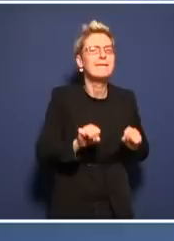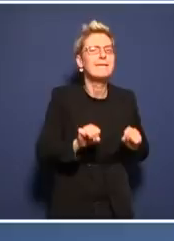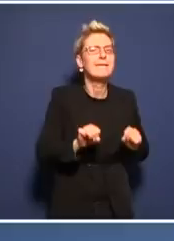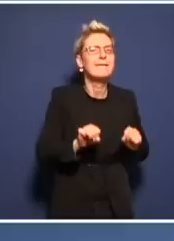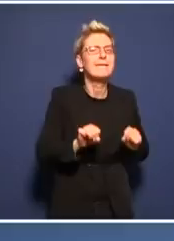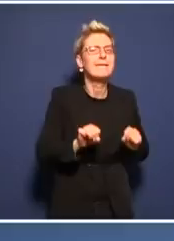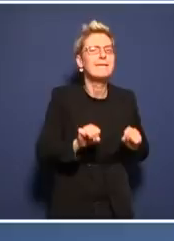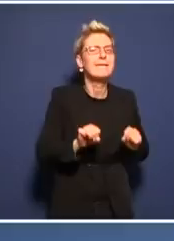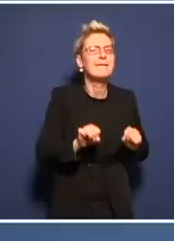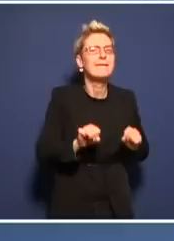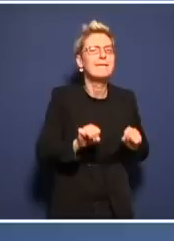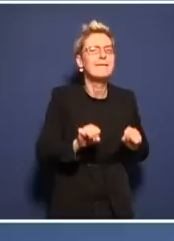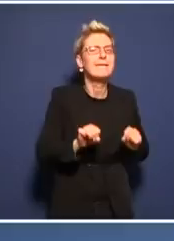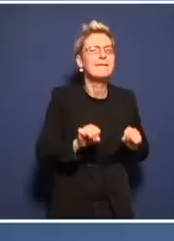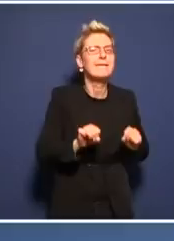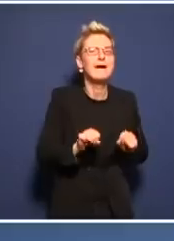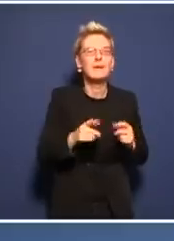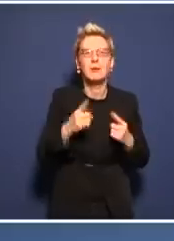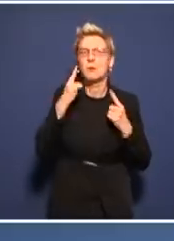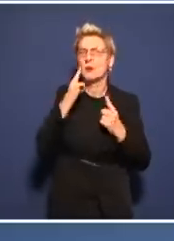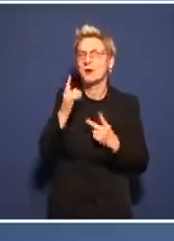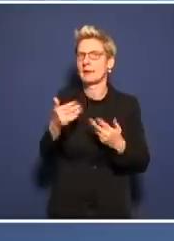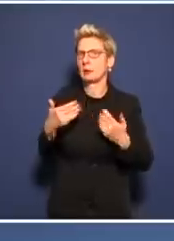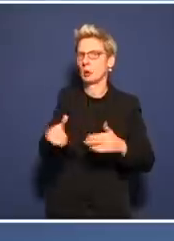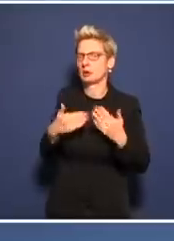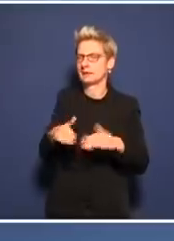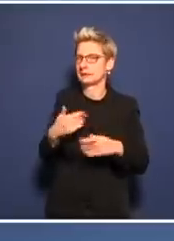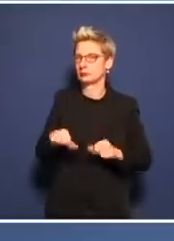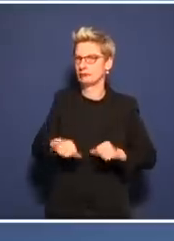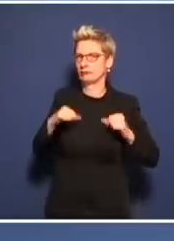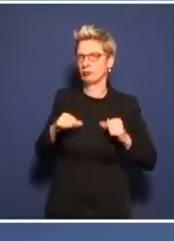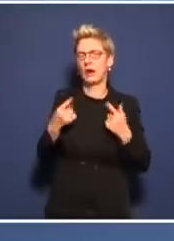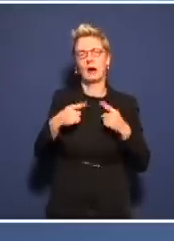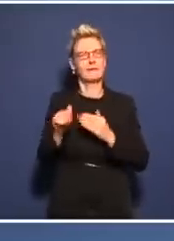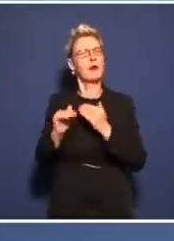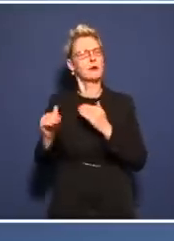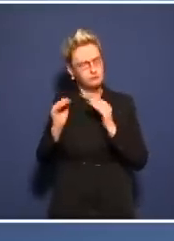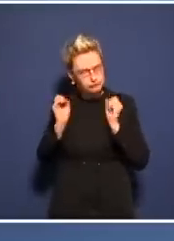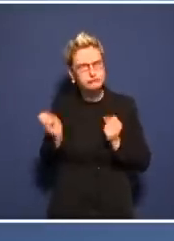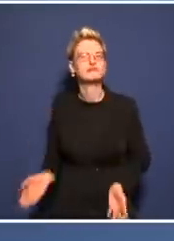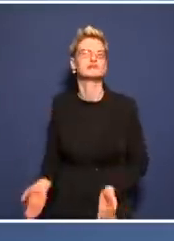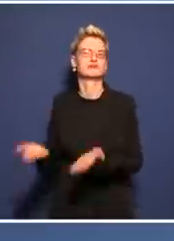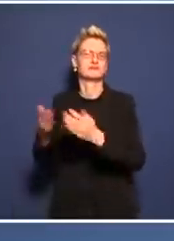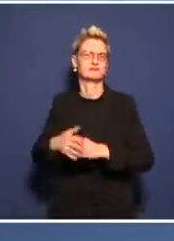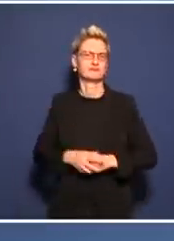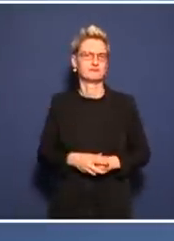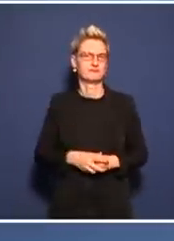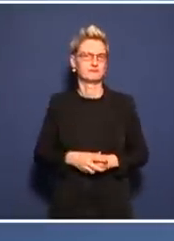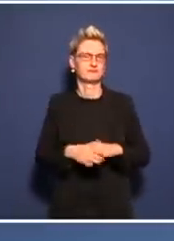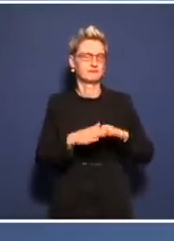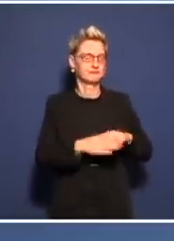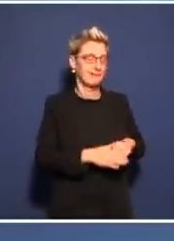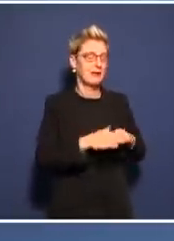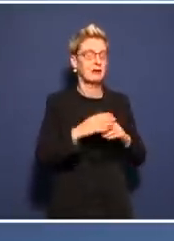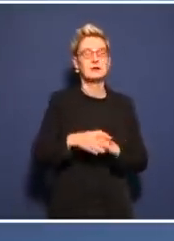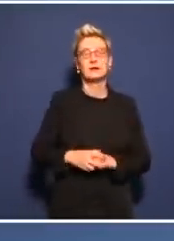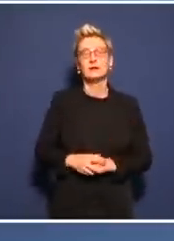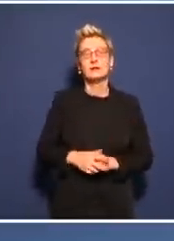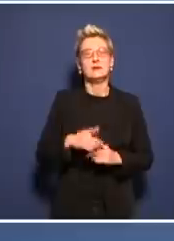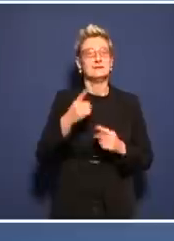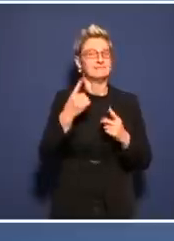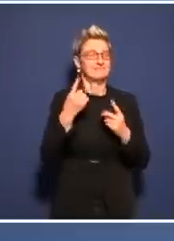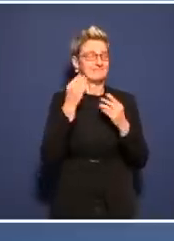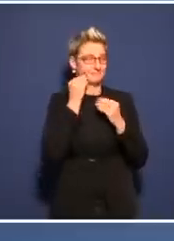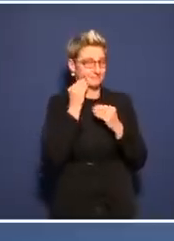Anflüge von Größenwahn. Wahrscheinlich die zweitschwierigste Doppelbotschaft ist, es gibt